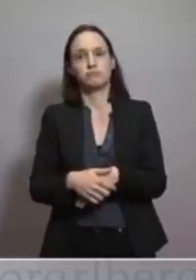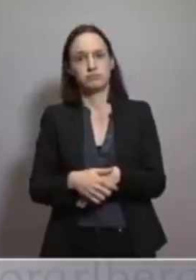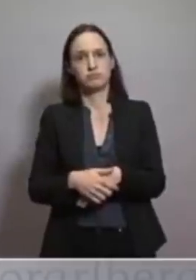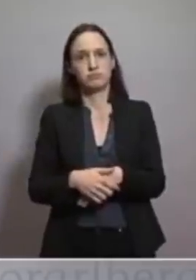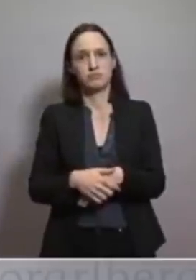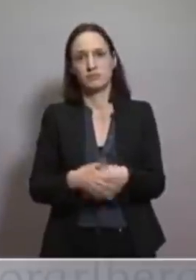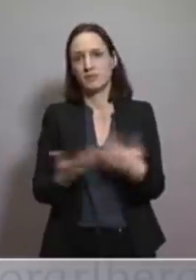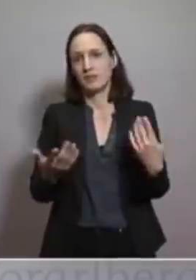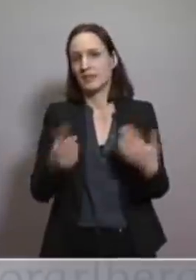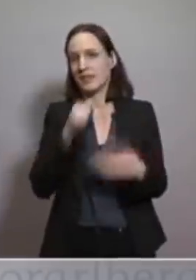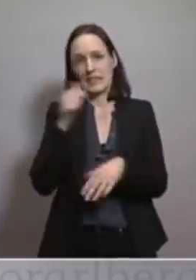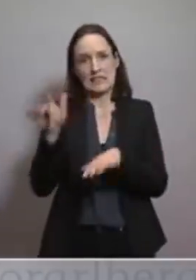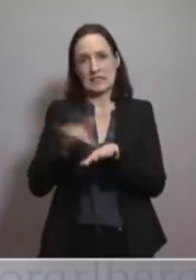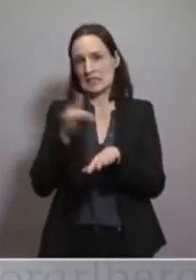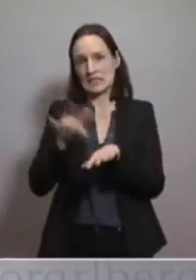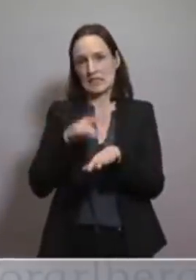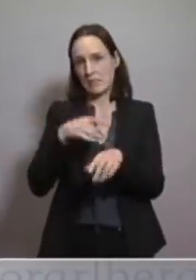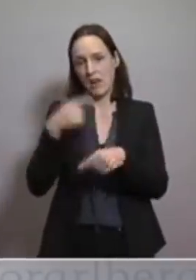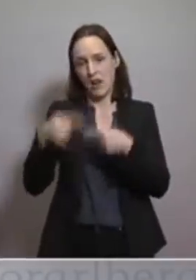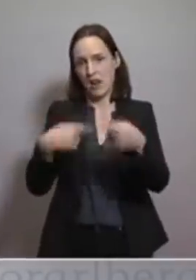wenig sensible Vorgangsweise.